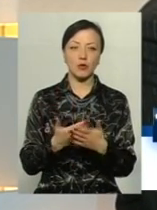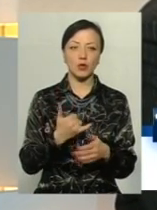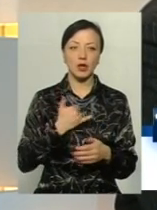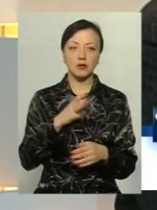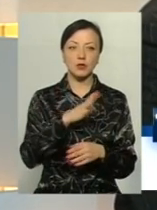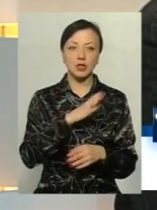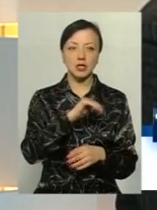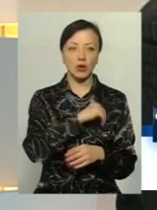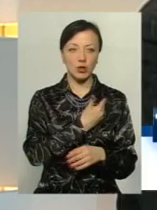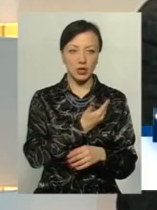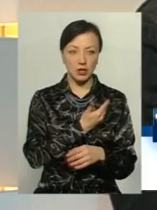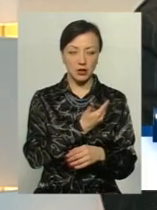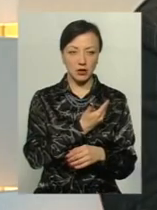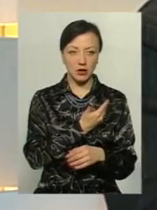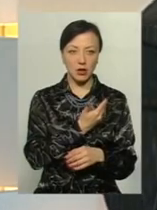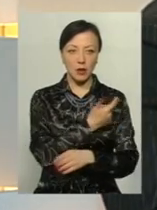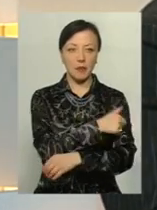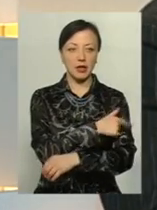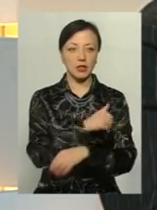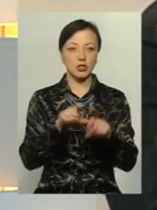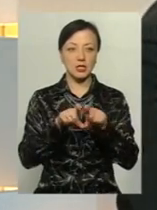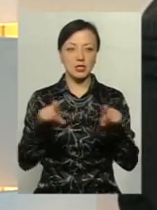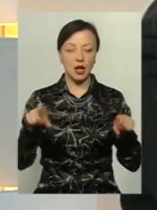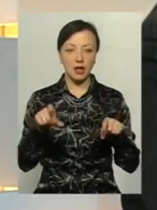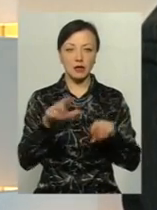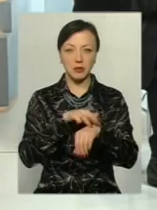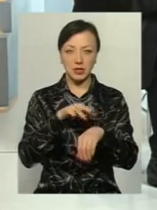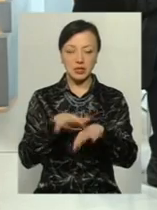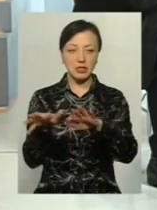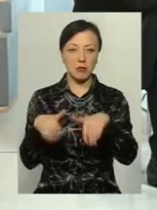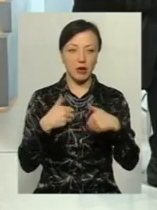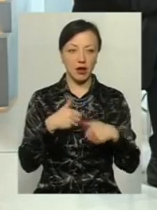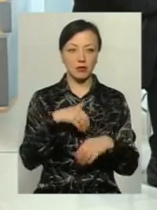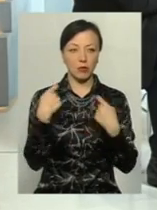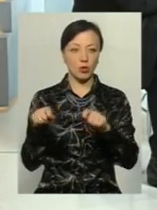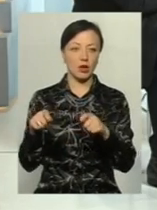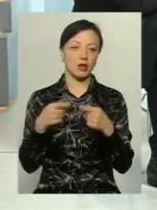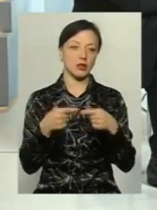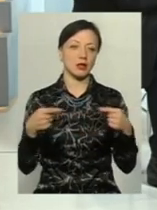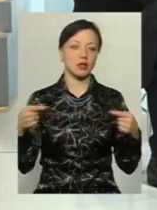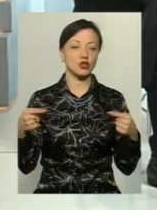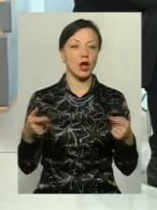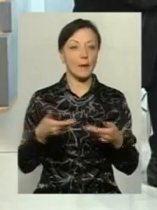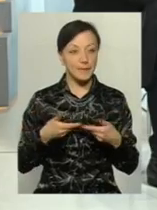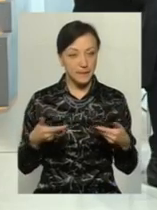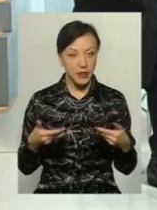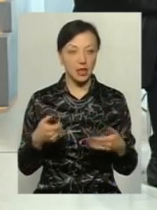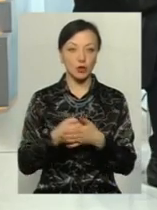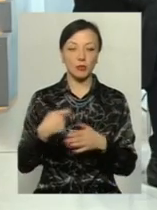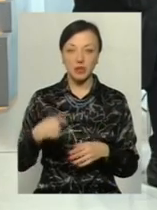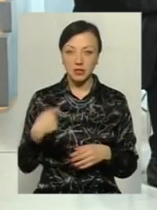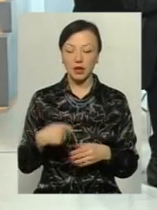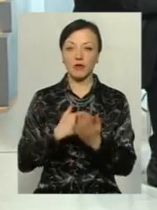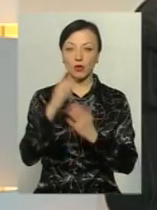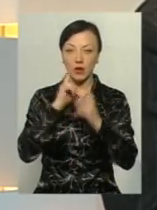що захотіли медичні заклади системи МВС забрати їх, продати там тому подібне. І ми до президенту вже в